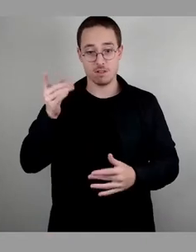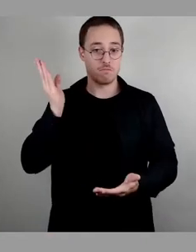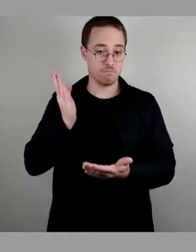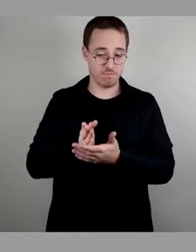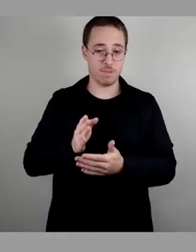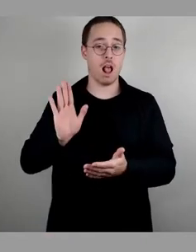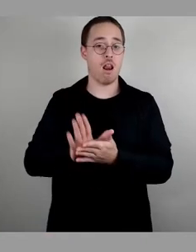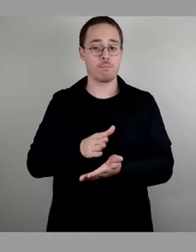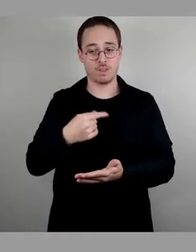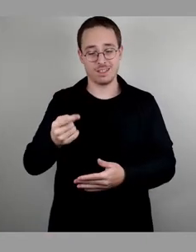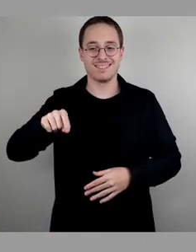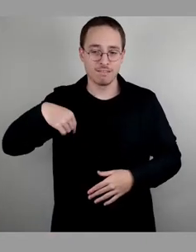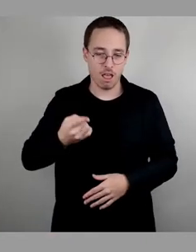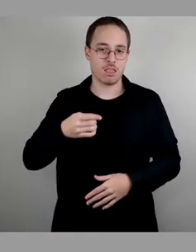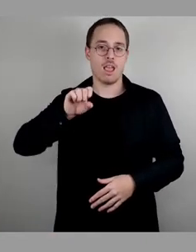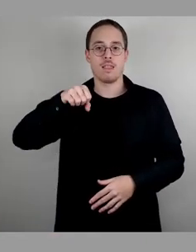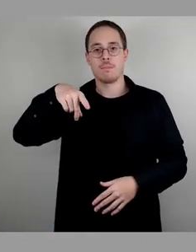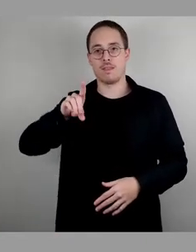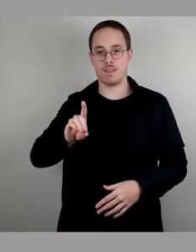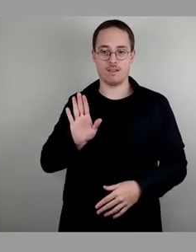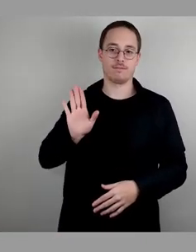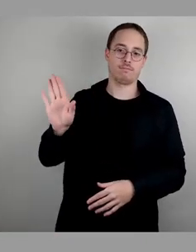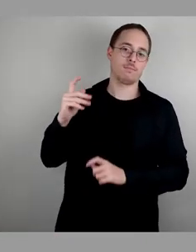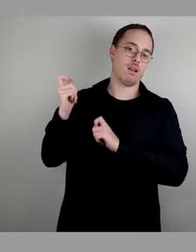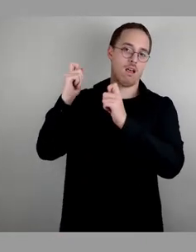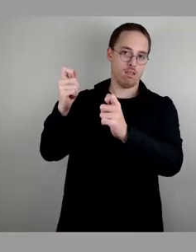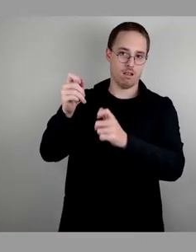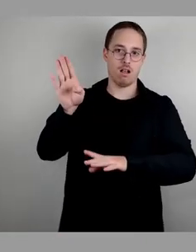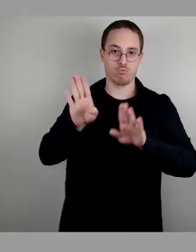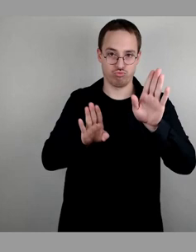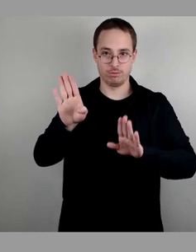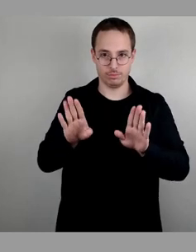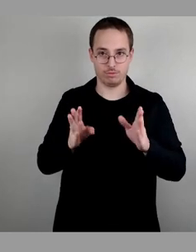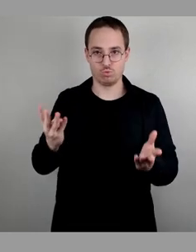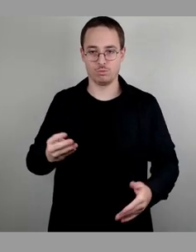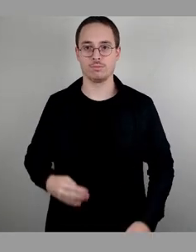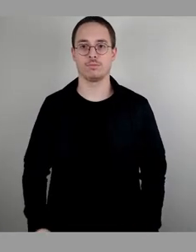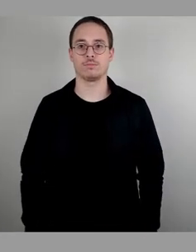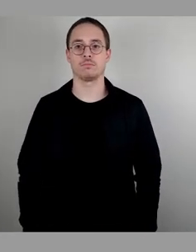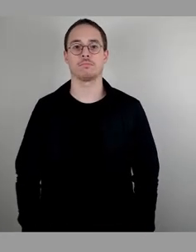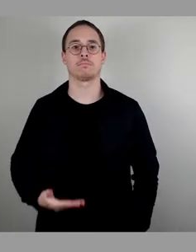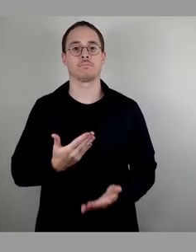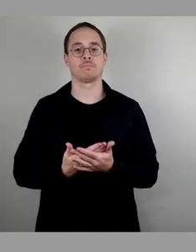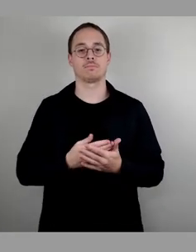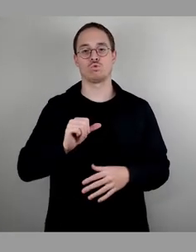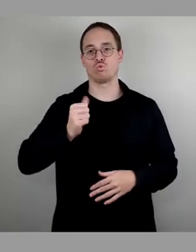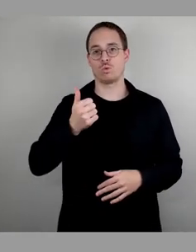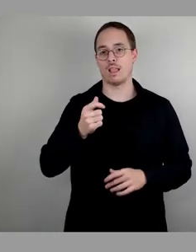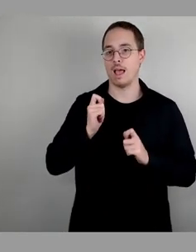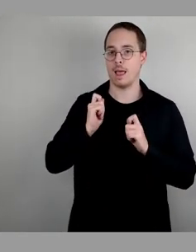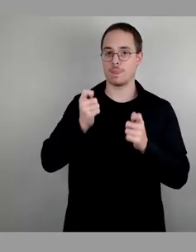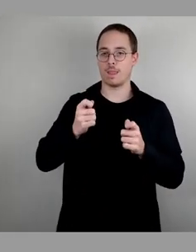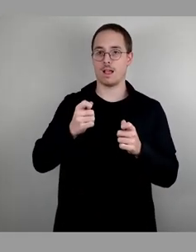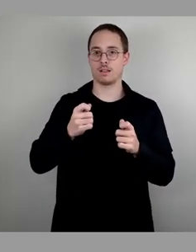Ausschussbericht Soziales und Wohnen abstimmen. In dem Sinne rufe ich zuerst den Änderungsantrag